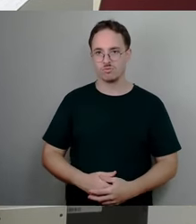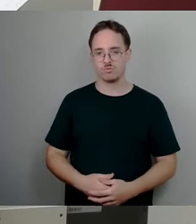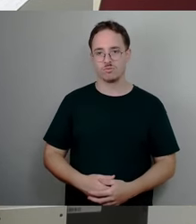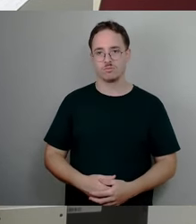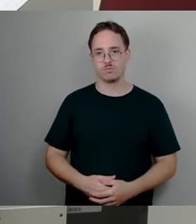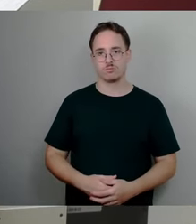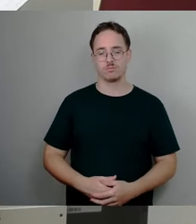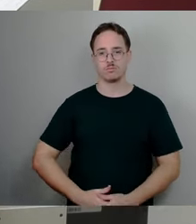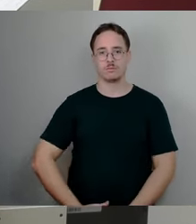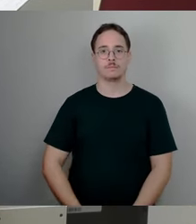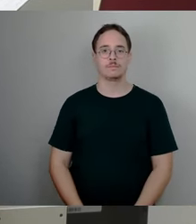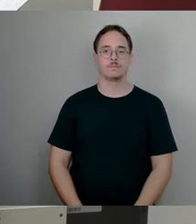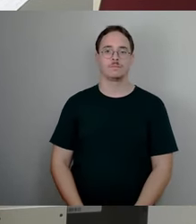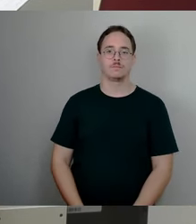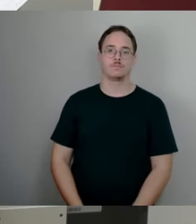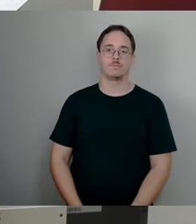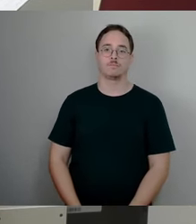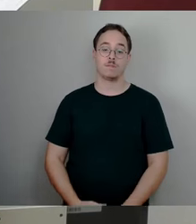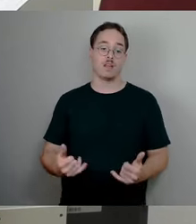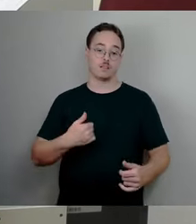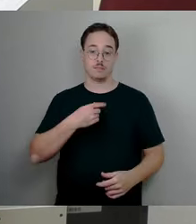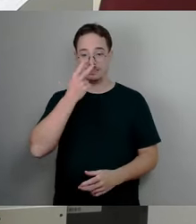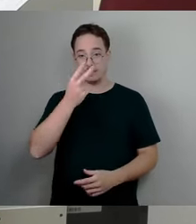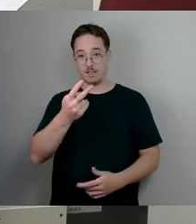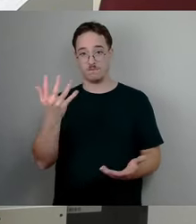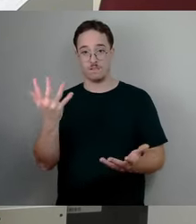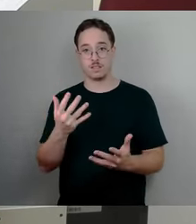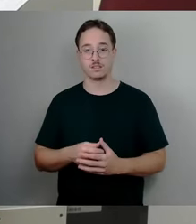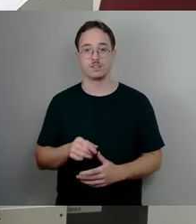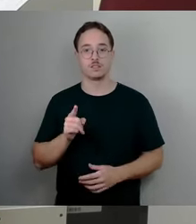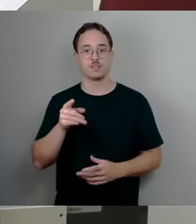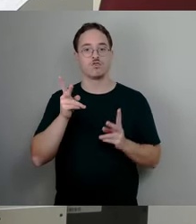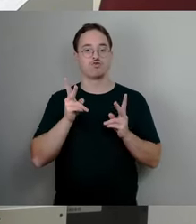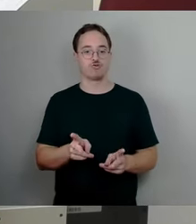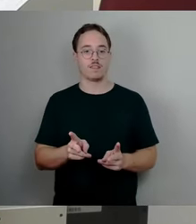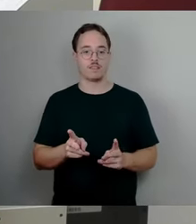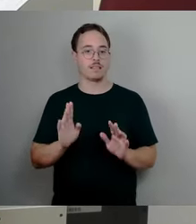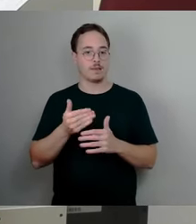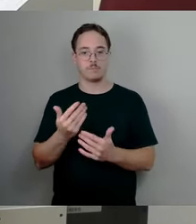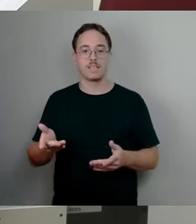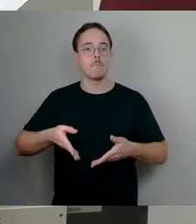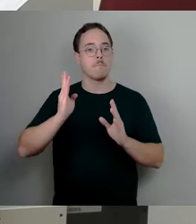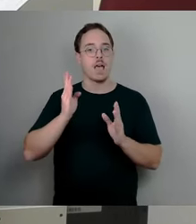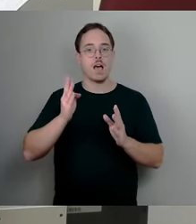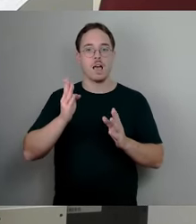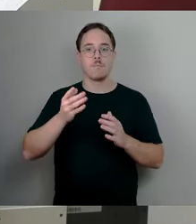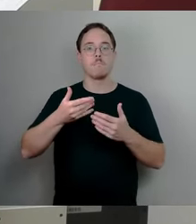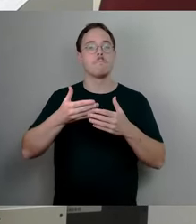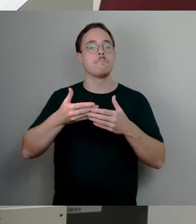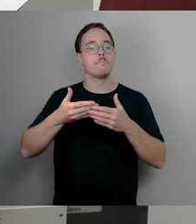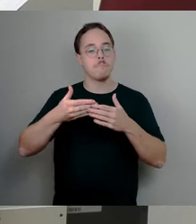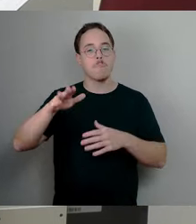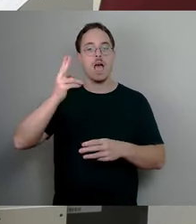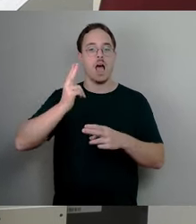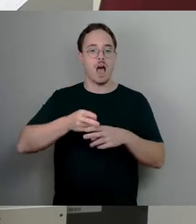Stelle schon öfters beklagt hat. In dieser Stadt gibt es leider keine Mehrheit für eine allgemeinwohlorientierte Bodenpolitik. Das wäre ein